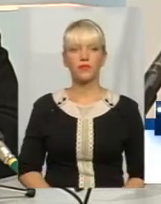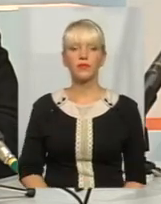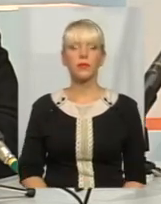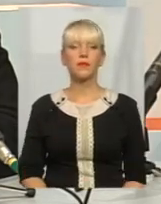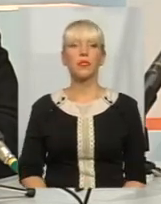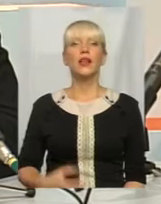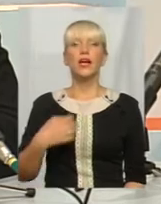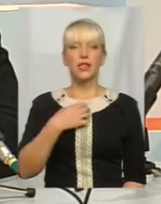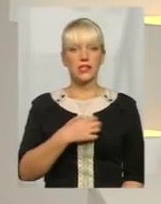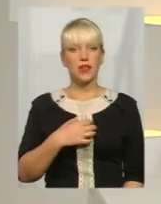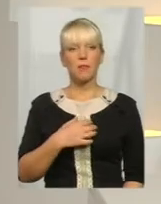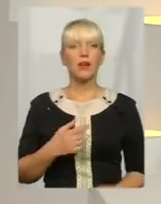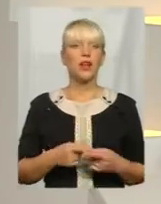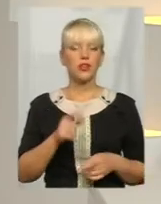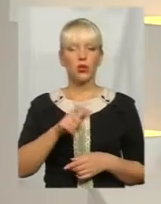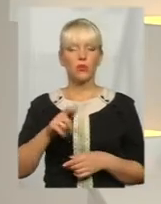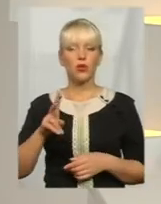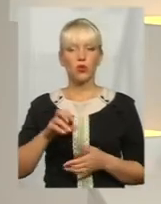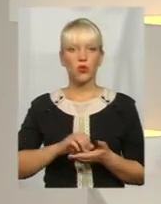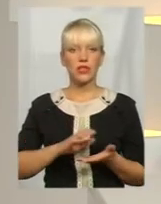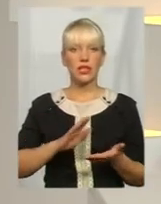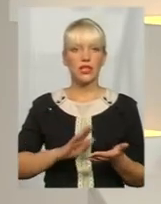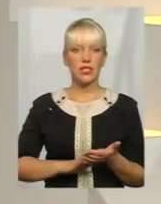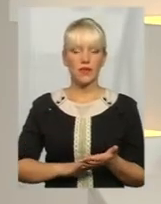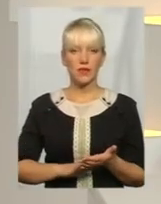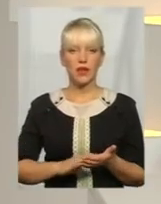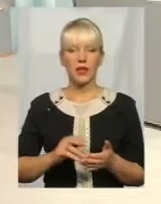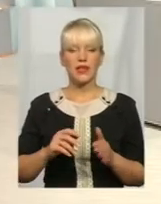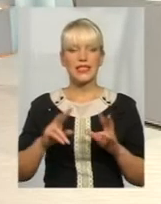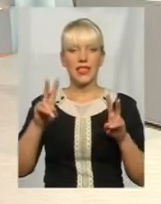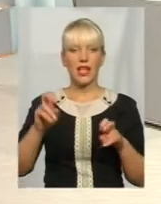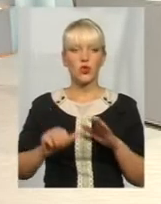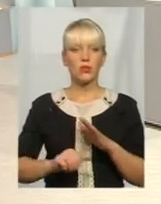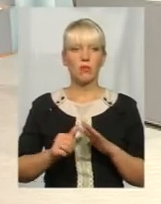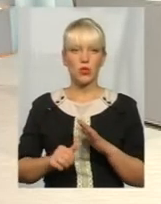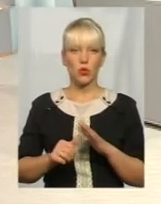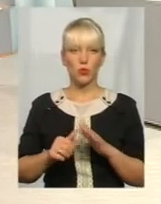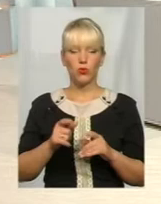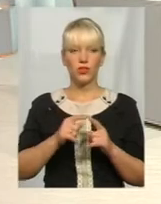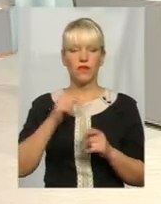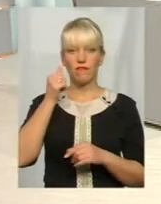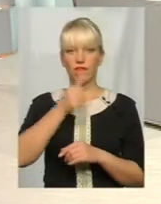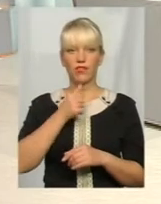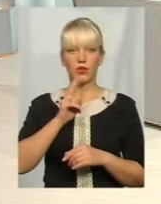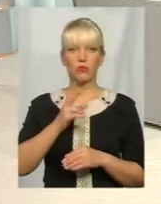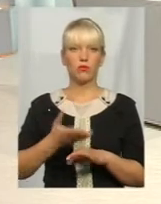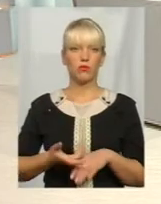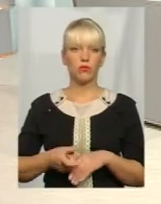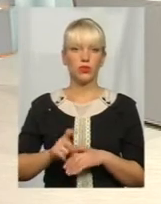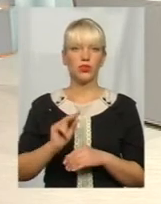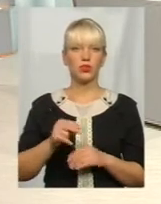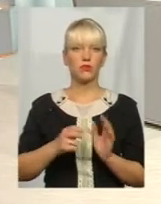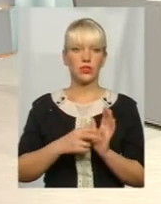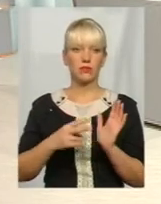Насамперед, ці громадяни, які зареєстровані в статусі безробітнього, віком понад, яким вже виповнилось понад 18